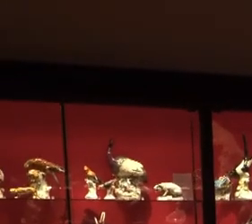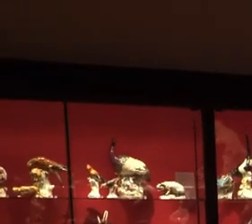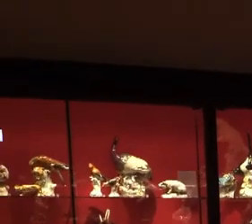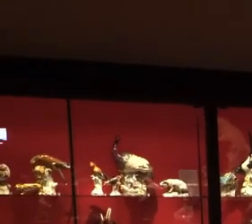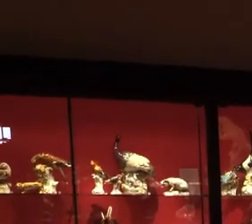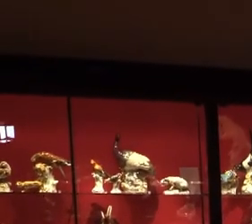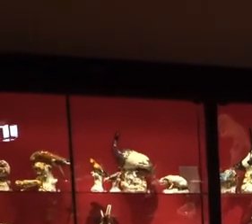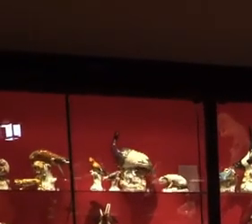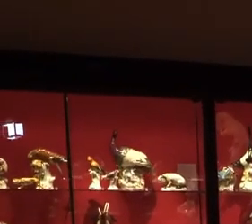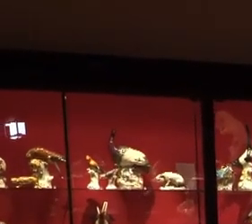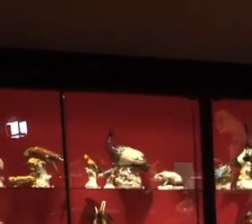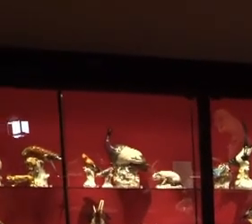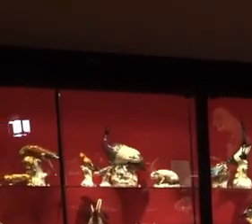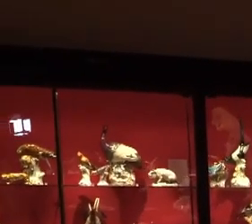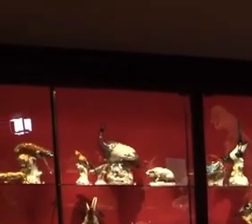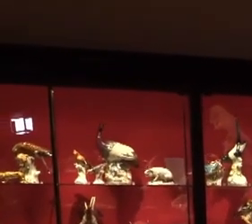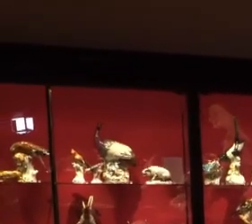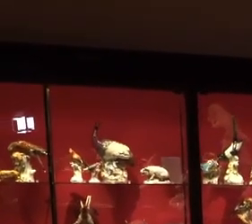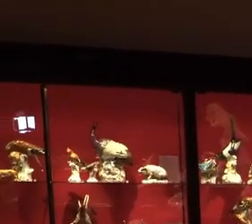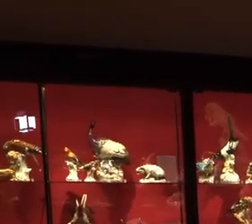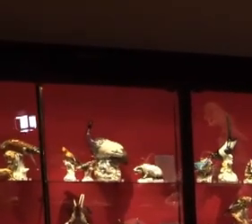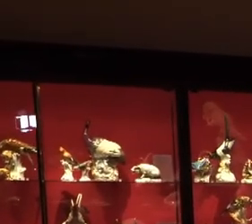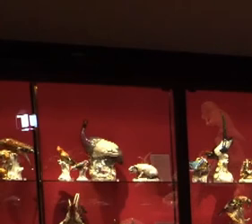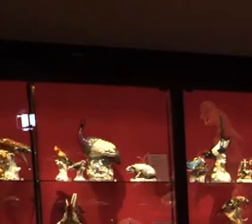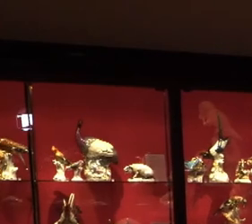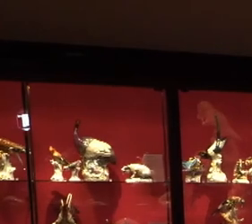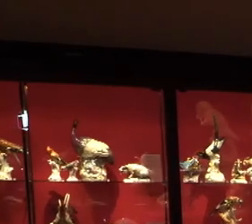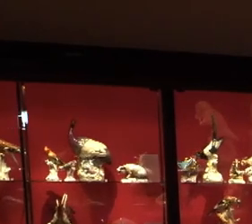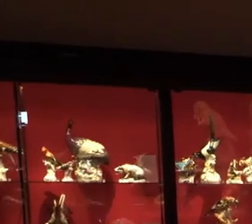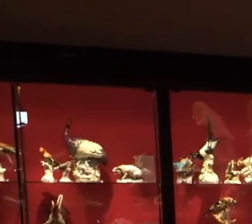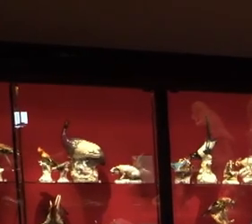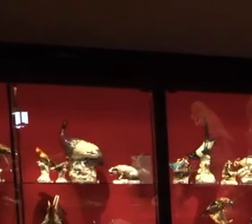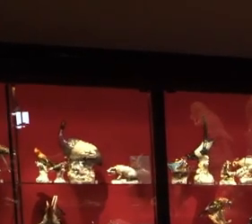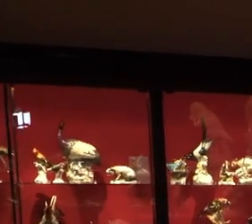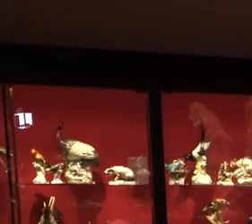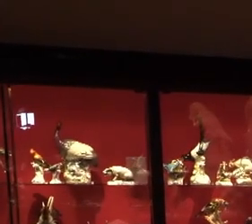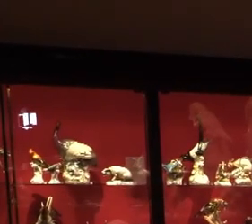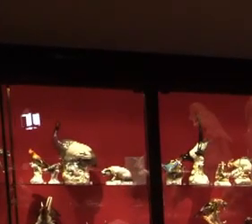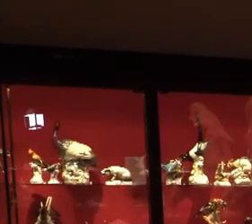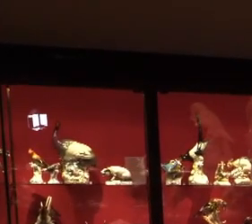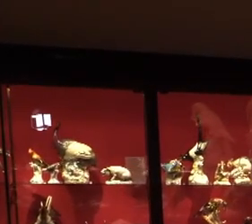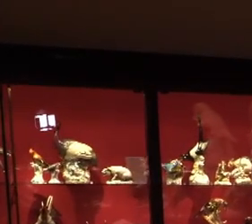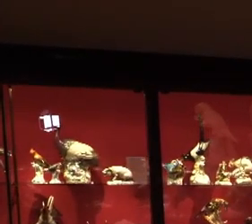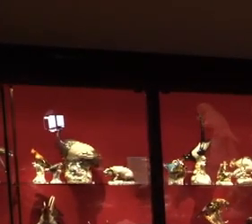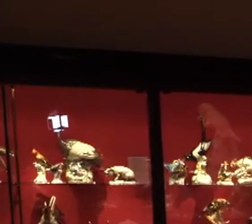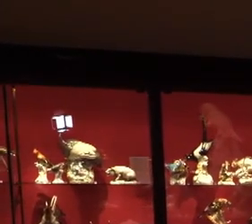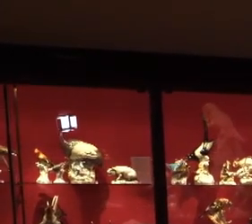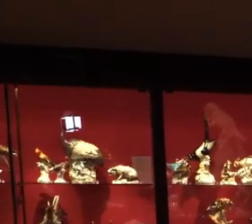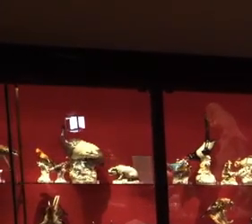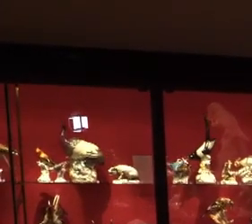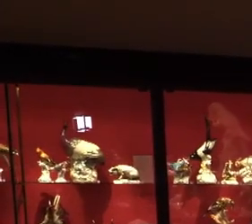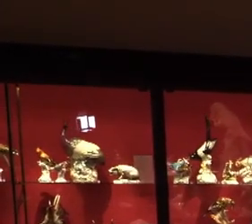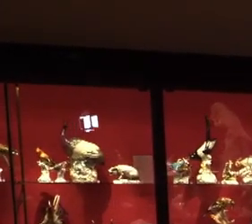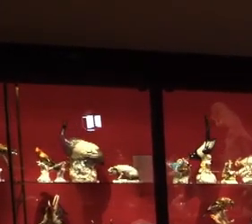Höchstleistungen anzutreiben. Und er wünschte sich einen Tierzoo. Jeder Fürst hatte eine Tiermenagerie. Und